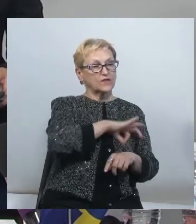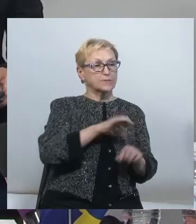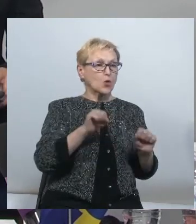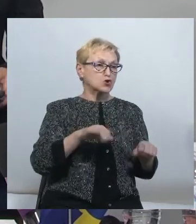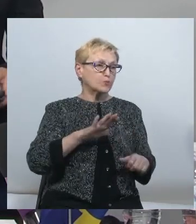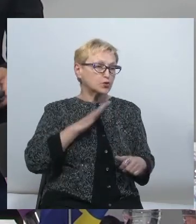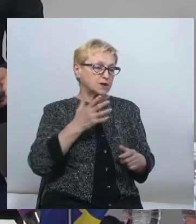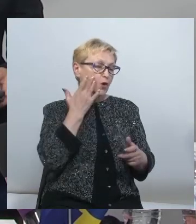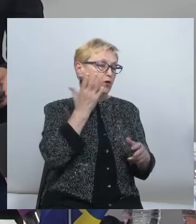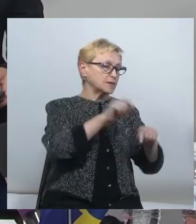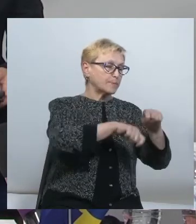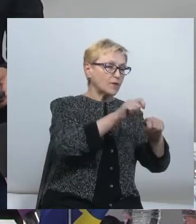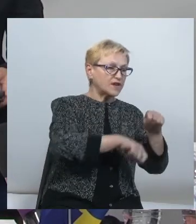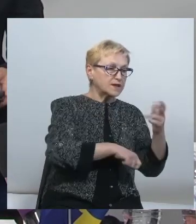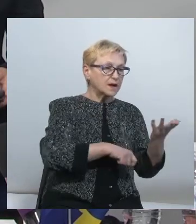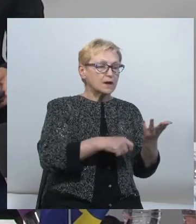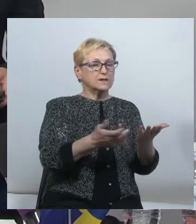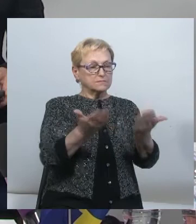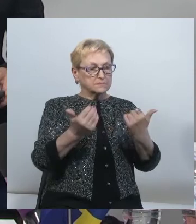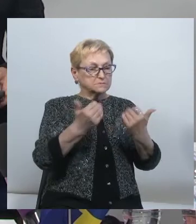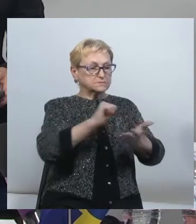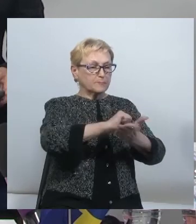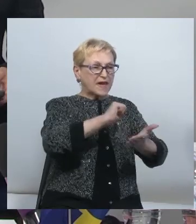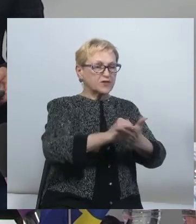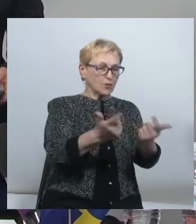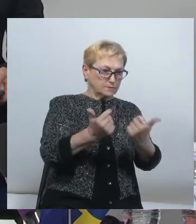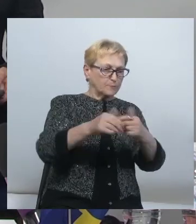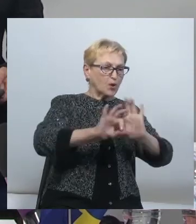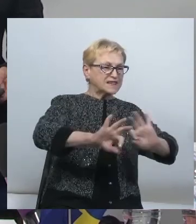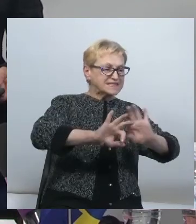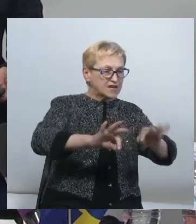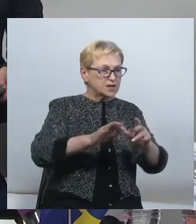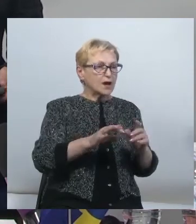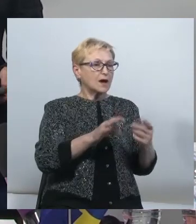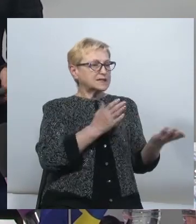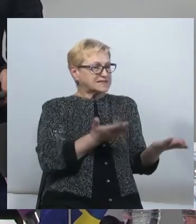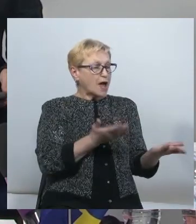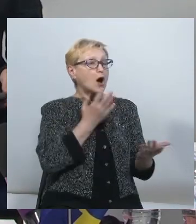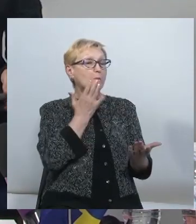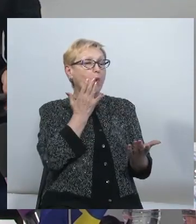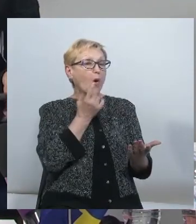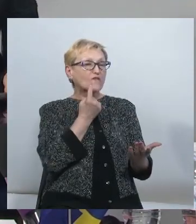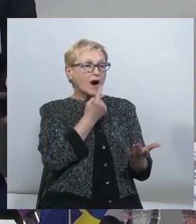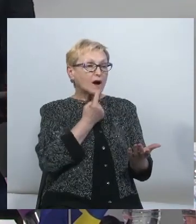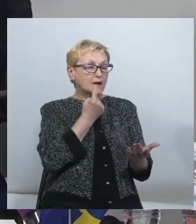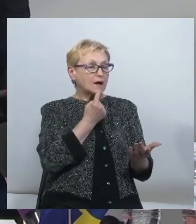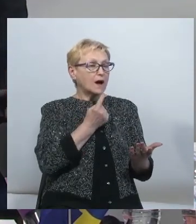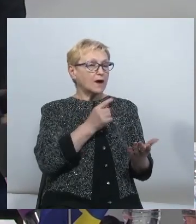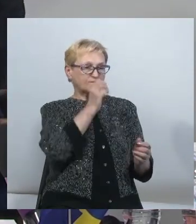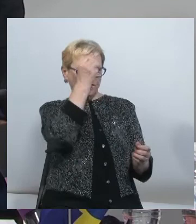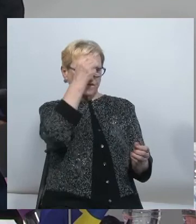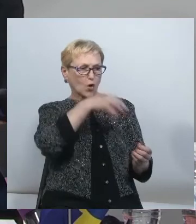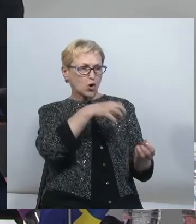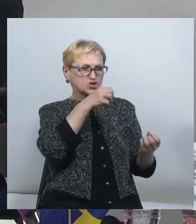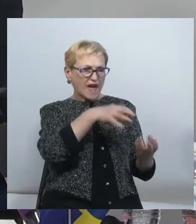перевірки, відбирання пояснень у медіа. Тобто, мова ворожнечі – це небезпечне